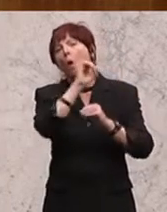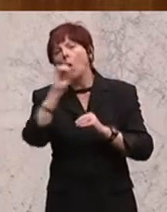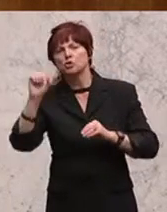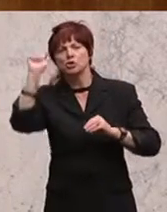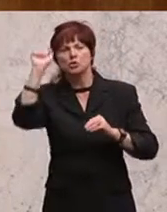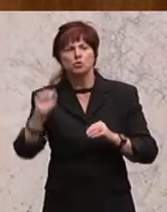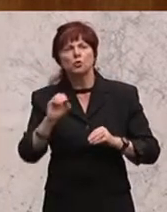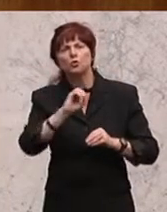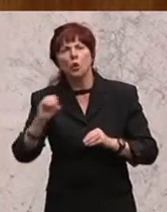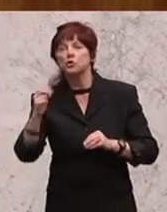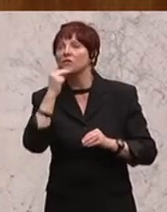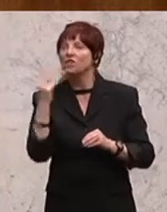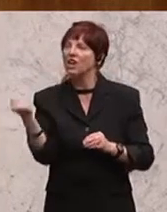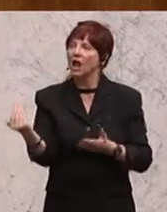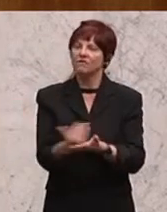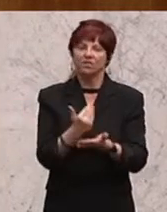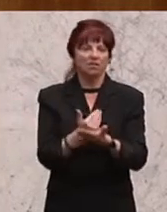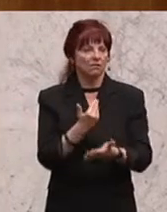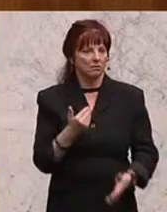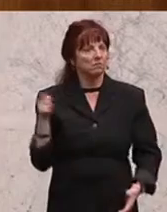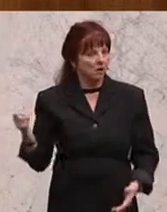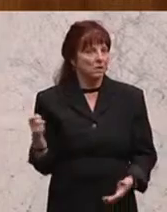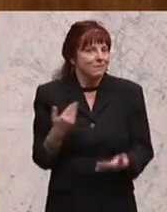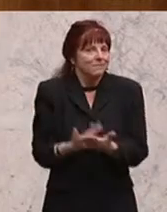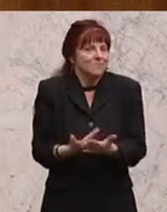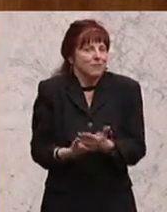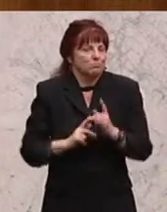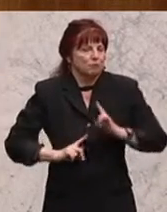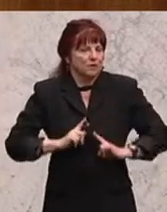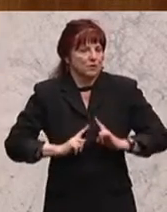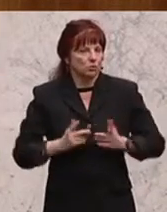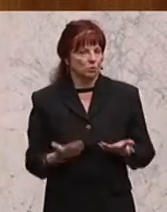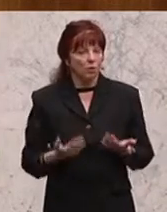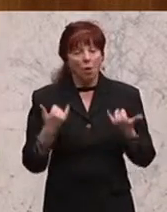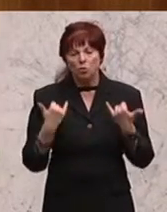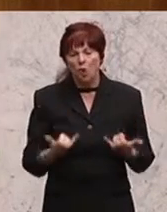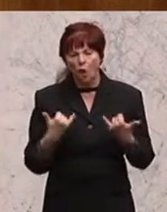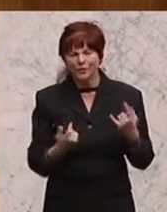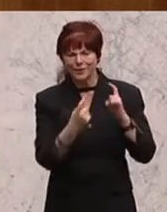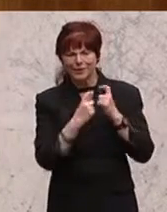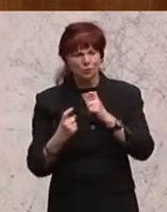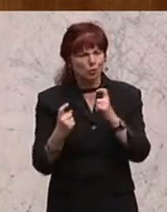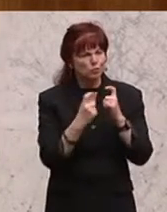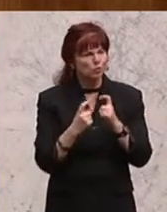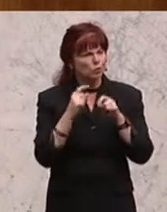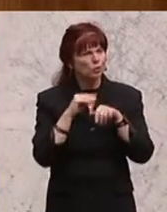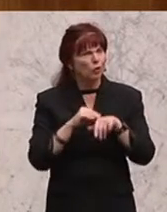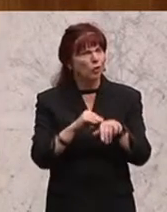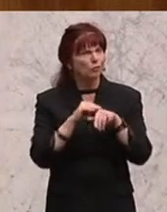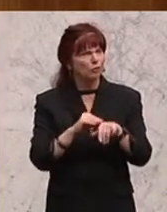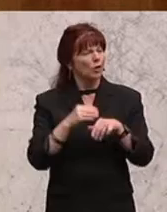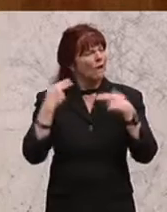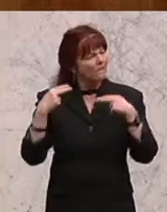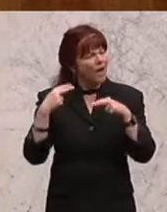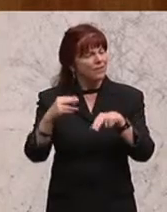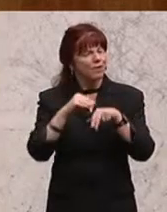Geld machen. Das war die Triebfeder. Und bei allen Diskussionen, die wir heute geführt haben und ständig führen werden,